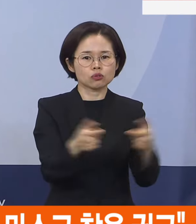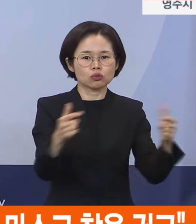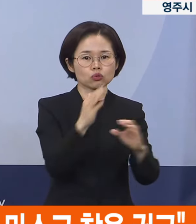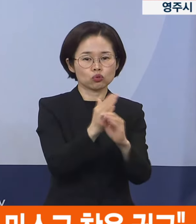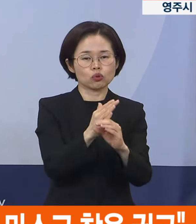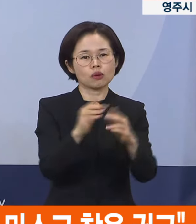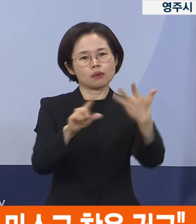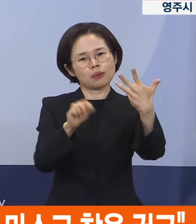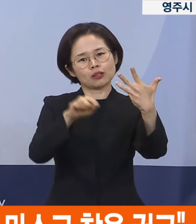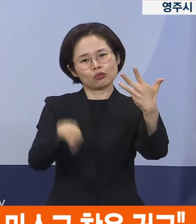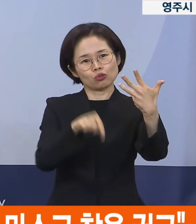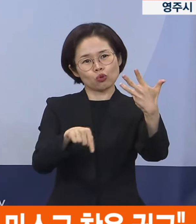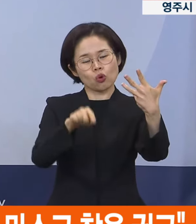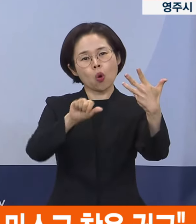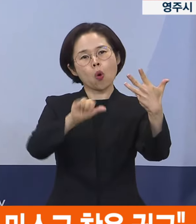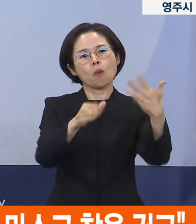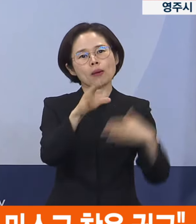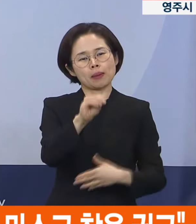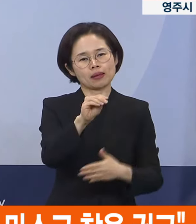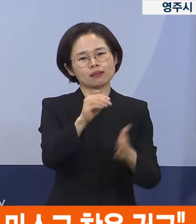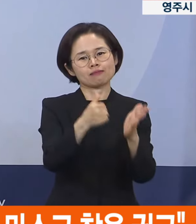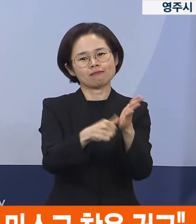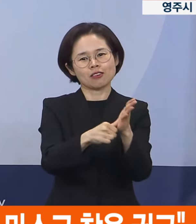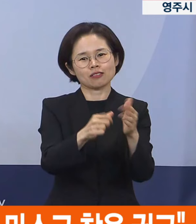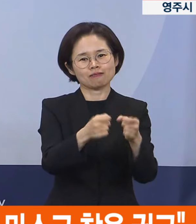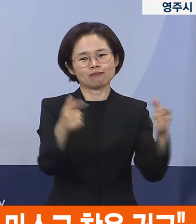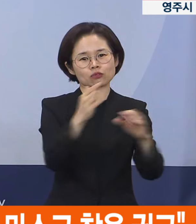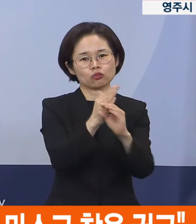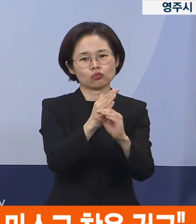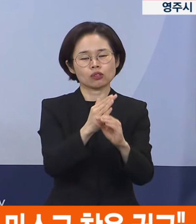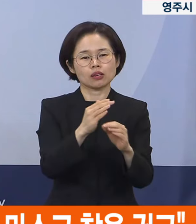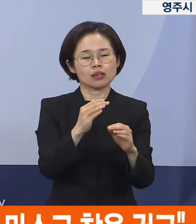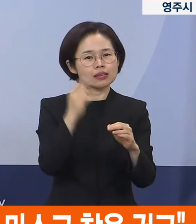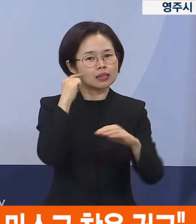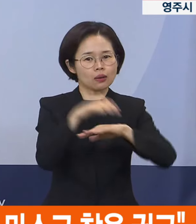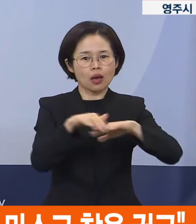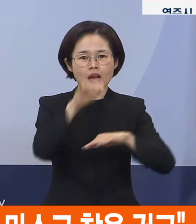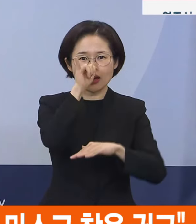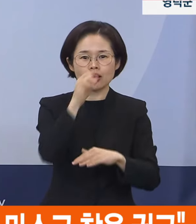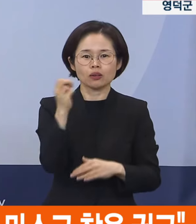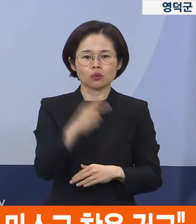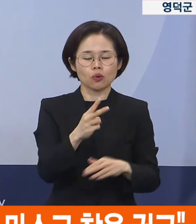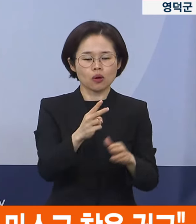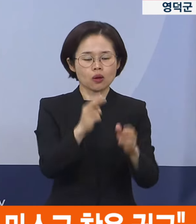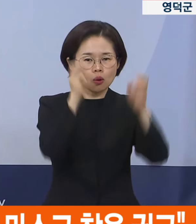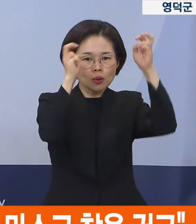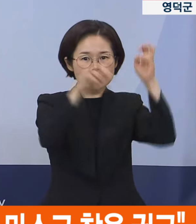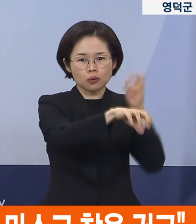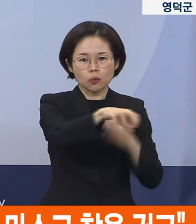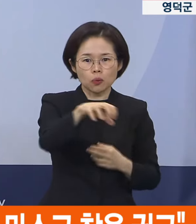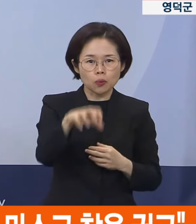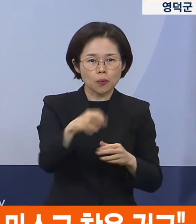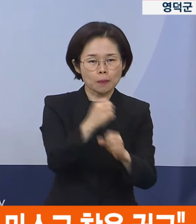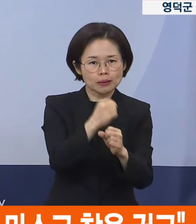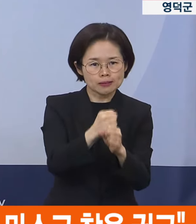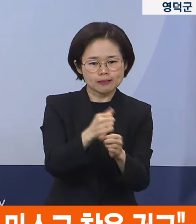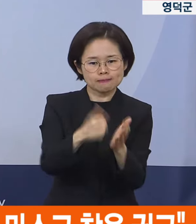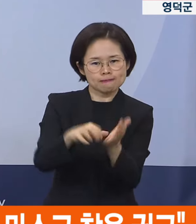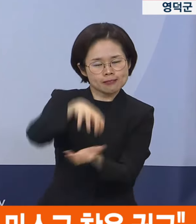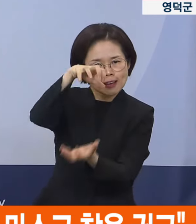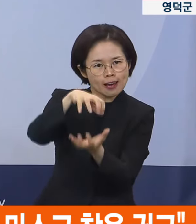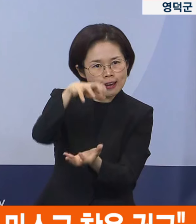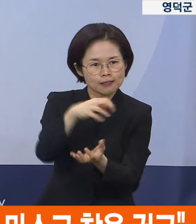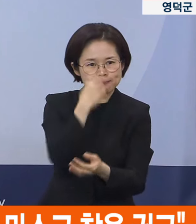정부는 제조업체별 생산 계획과 재고량을 지속적으로 모니터링해서 공급에 만전을 기할 것입니다.